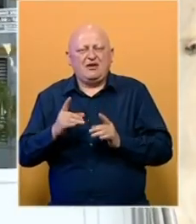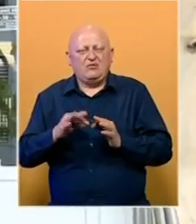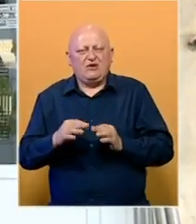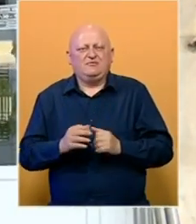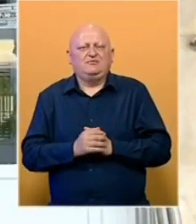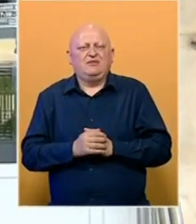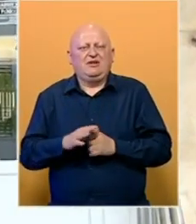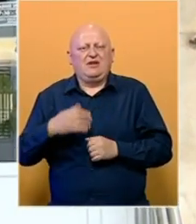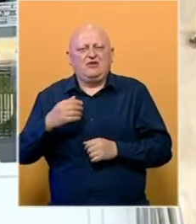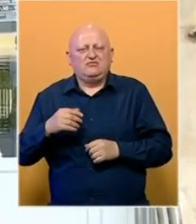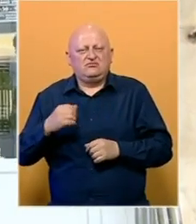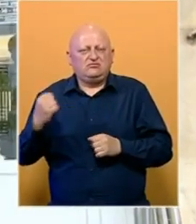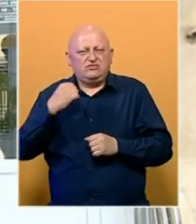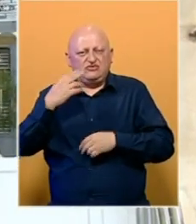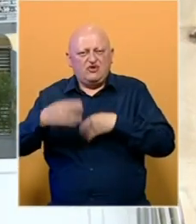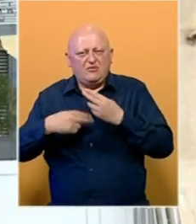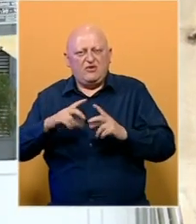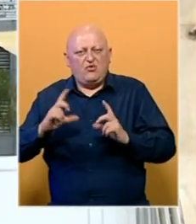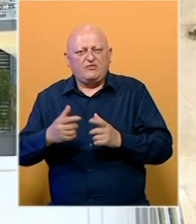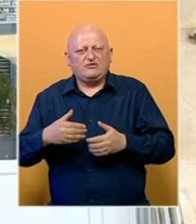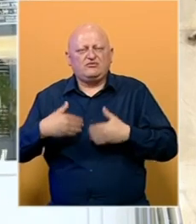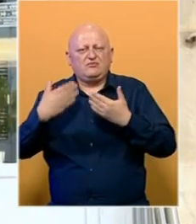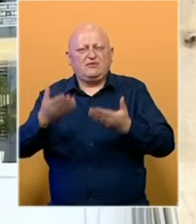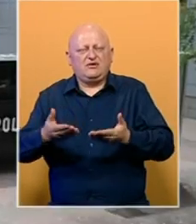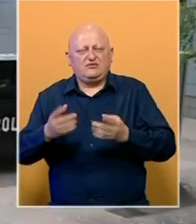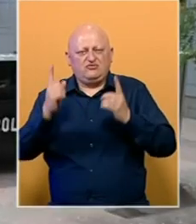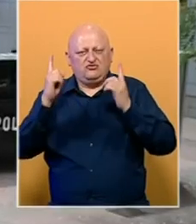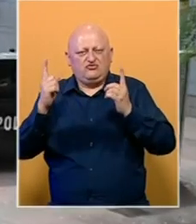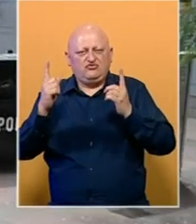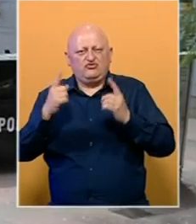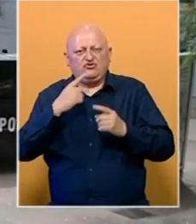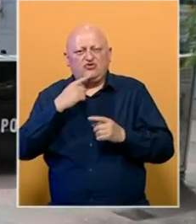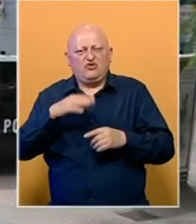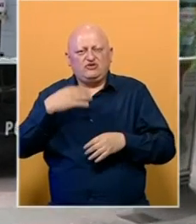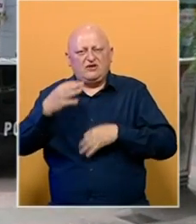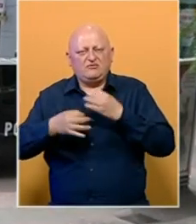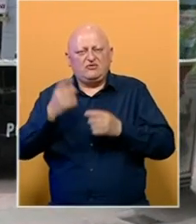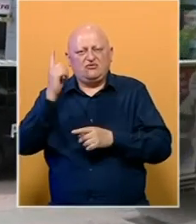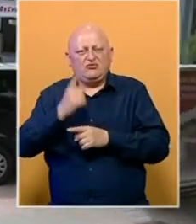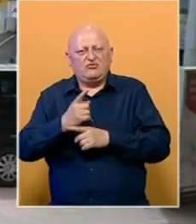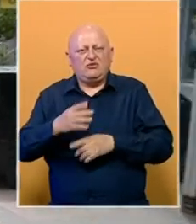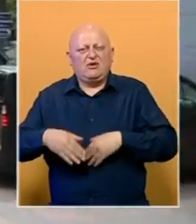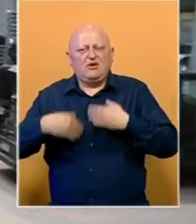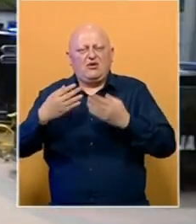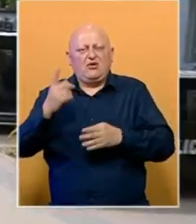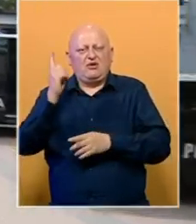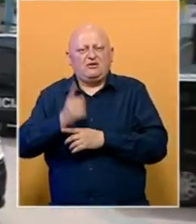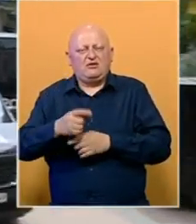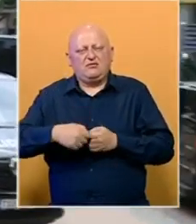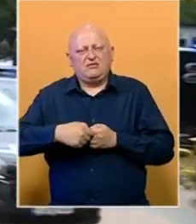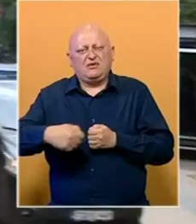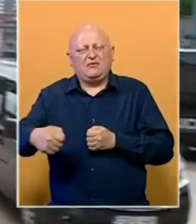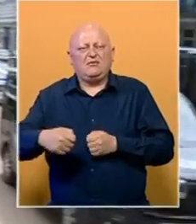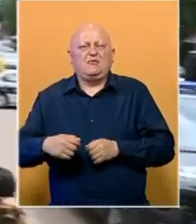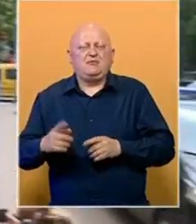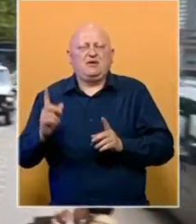i marihuana. Nakon kriminalističke obrade, ukapšeni će biti predati postupajućim tužiocima koji će nakon ispitivanja odlučiti o